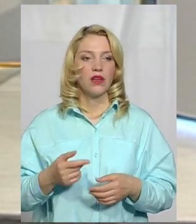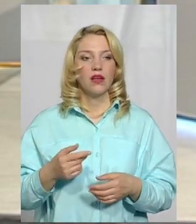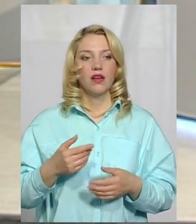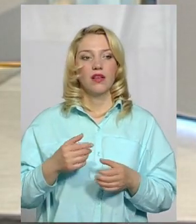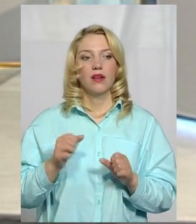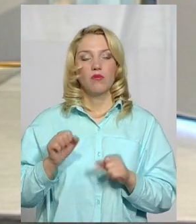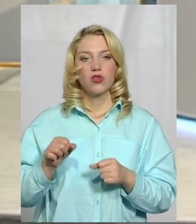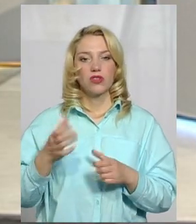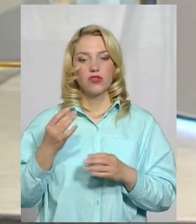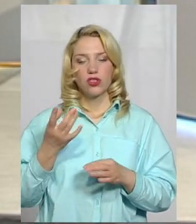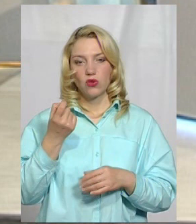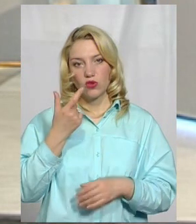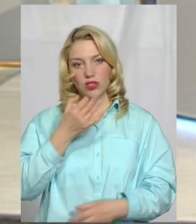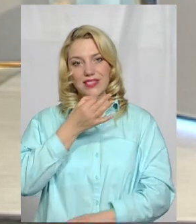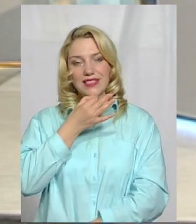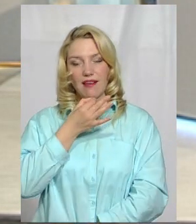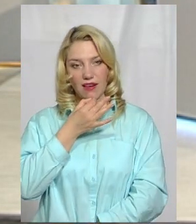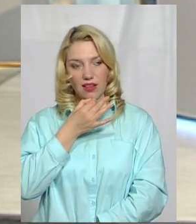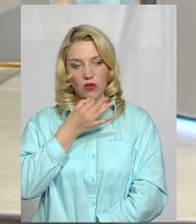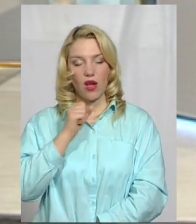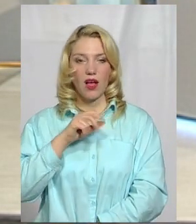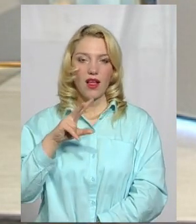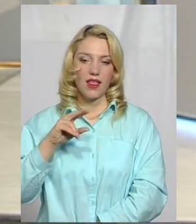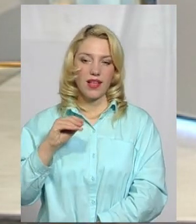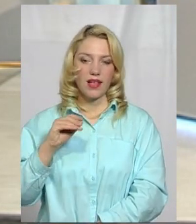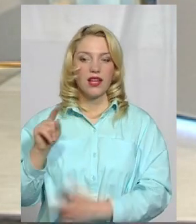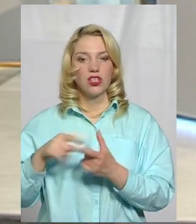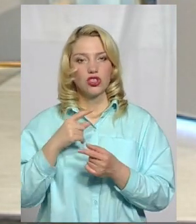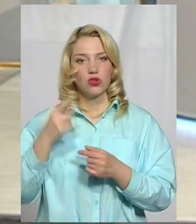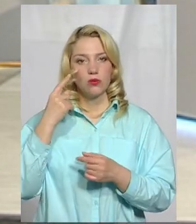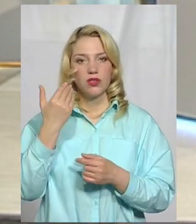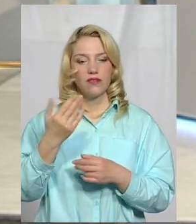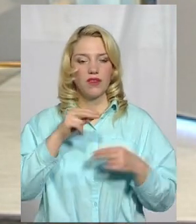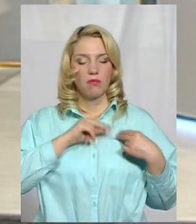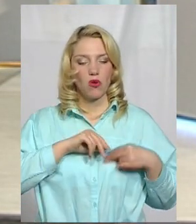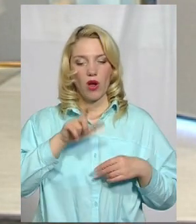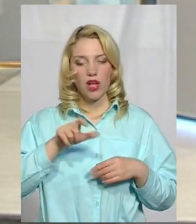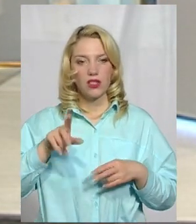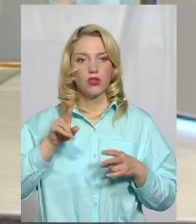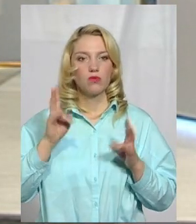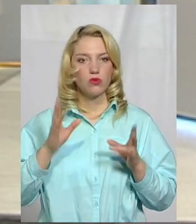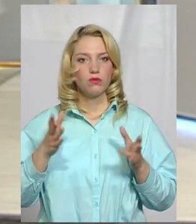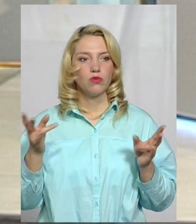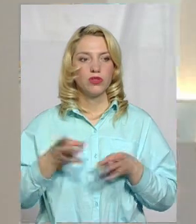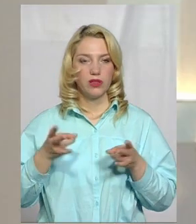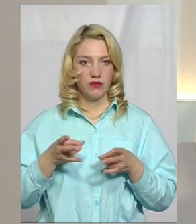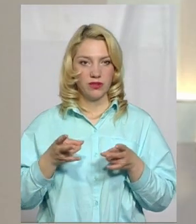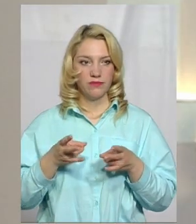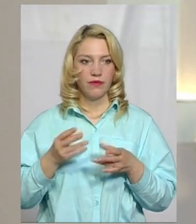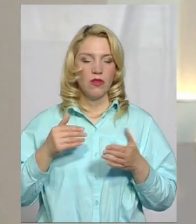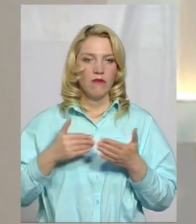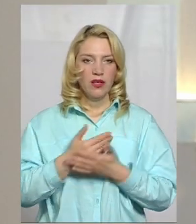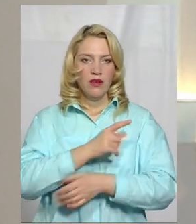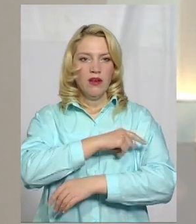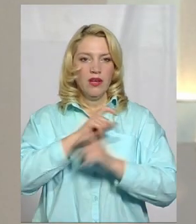Можливо, ще трошечки зарано, але чи думаєте ви про кадри, які будуть потрібні в новій